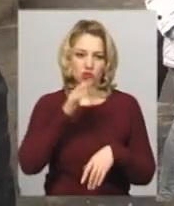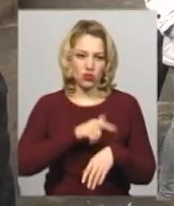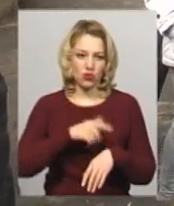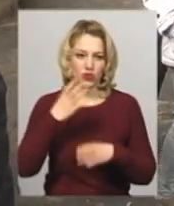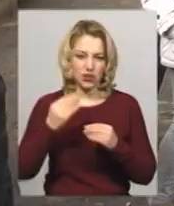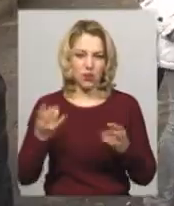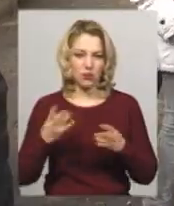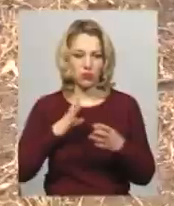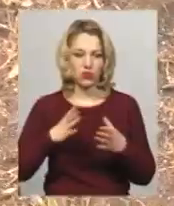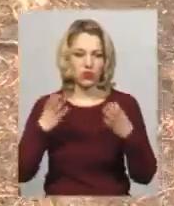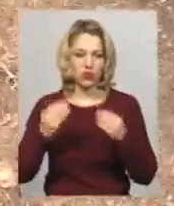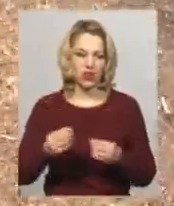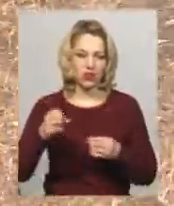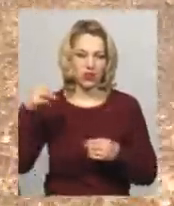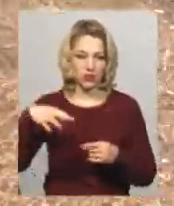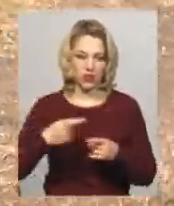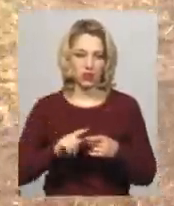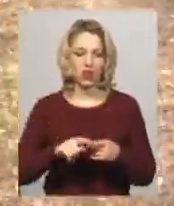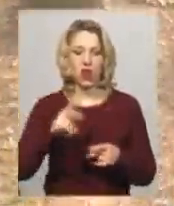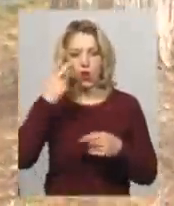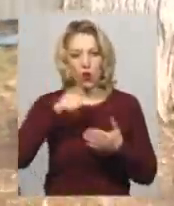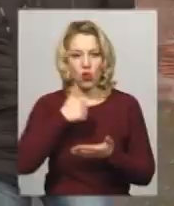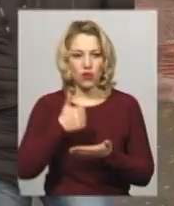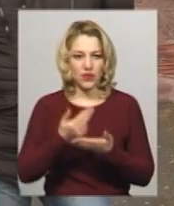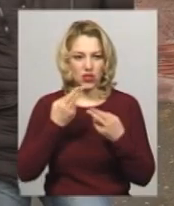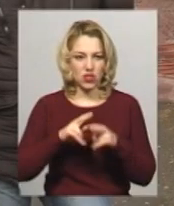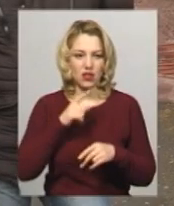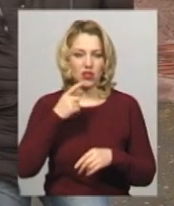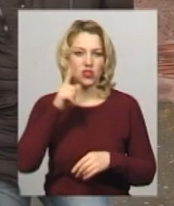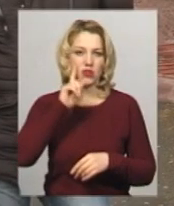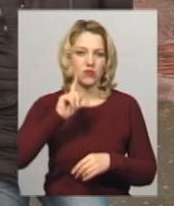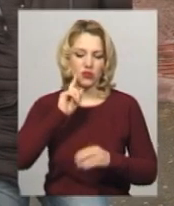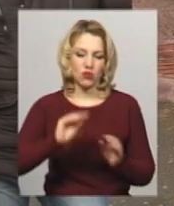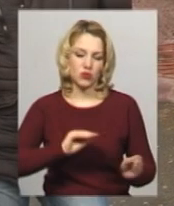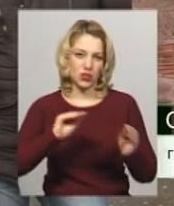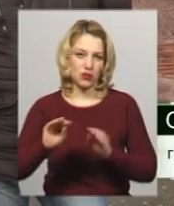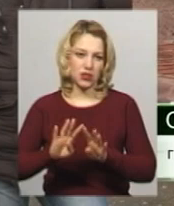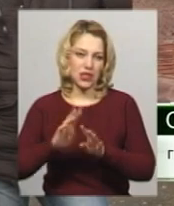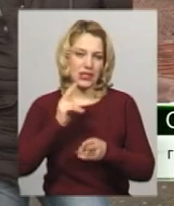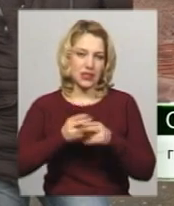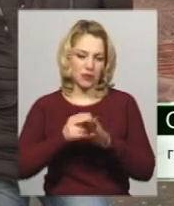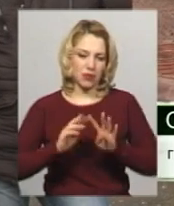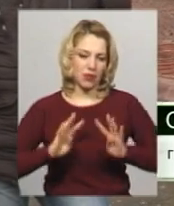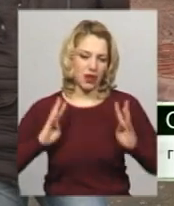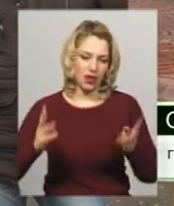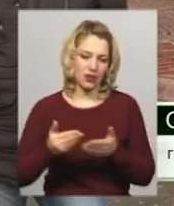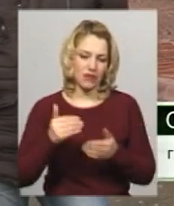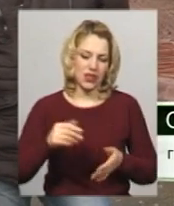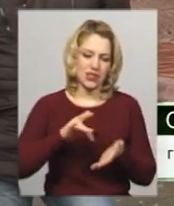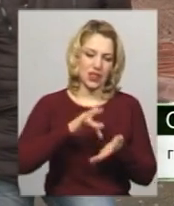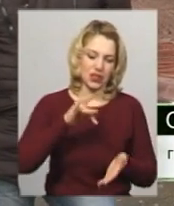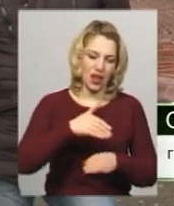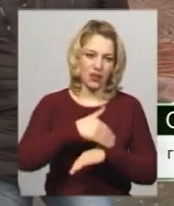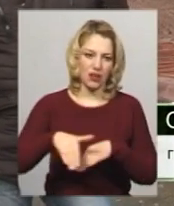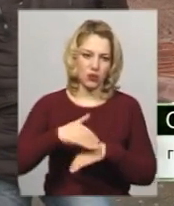компанії-забудовника Олександр Буйчук каже, паркан встановили тимчасово. Поставили тимчасові паркани, як і від центральних вулиць, як і